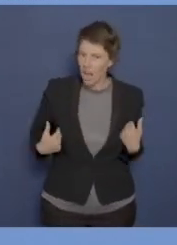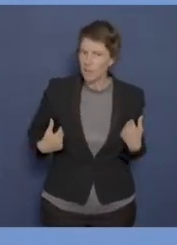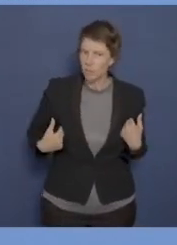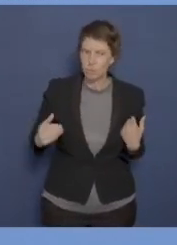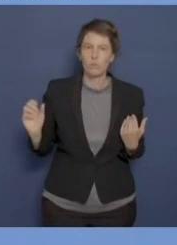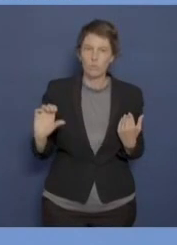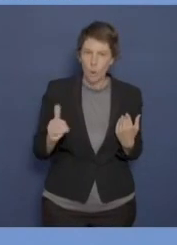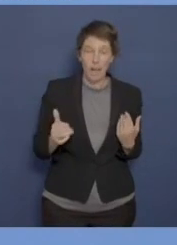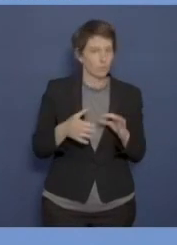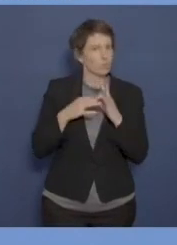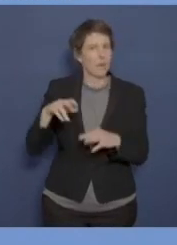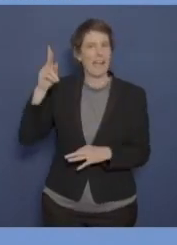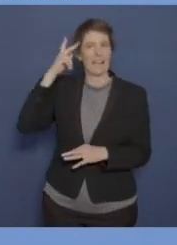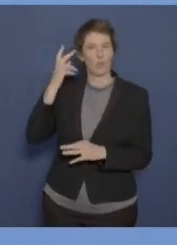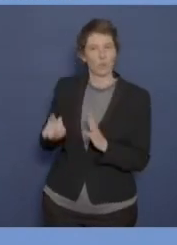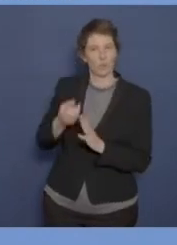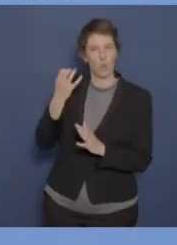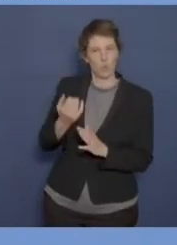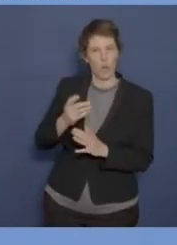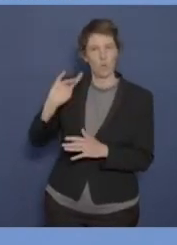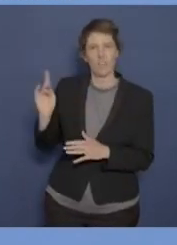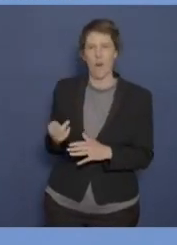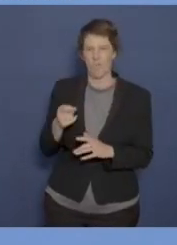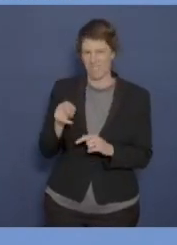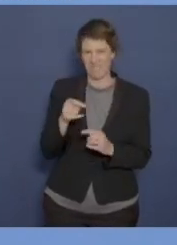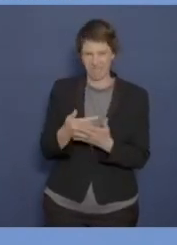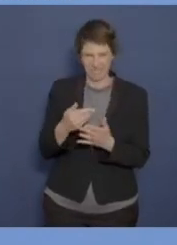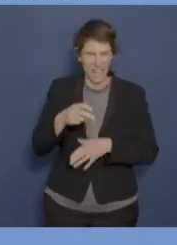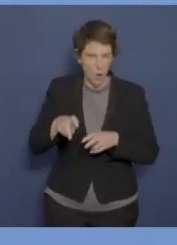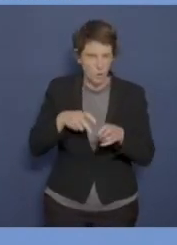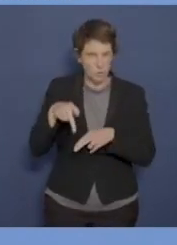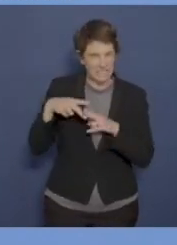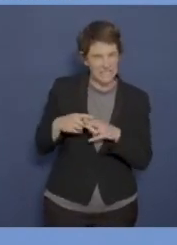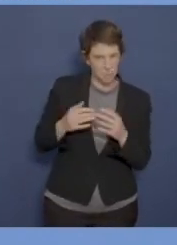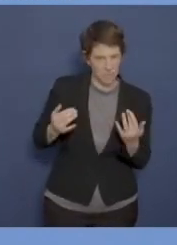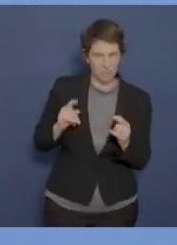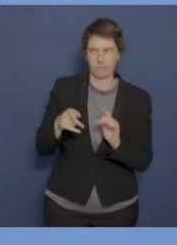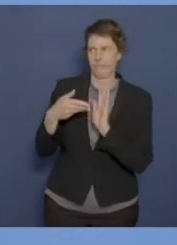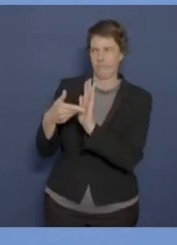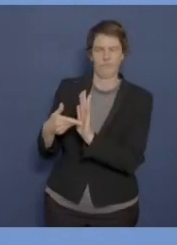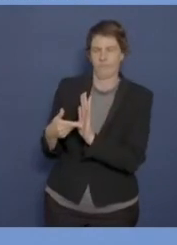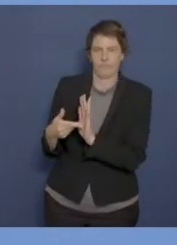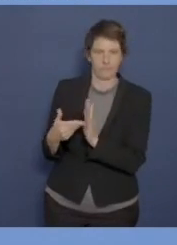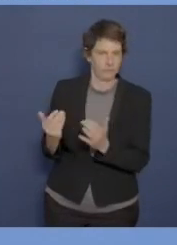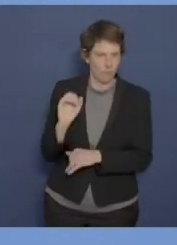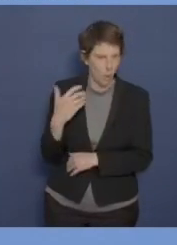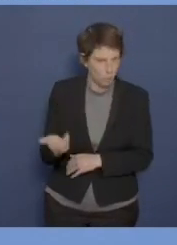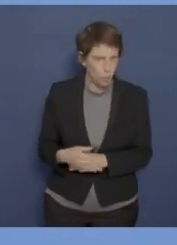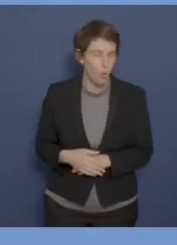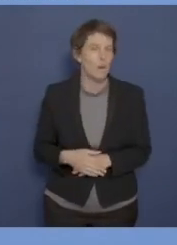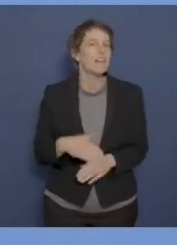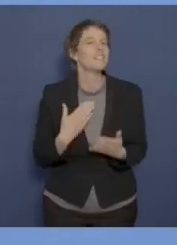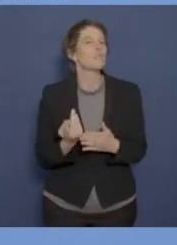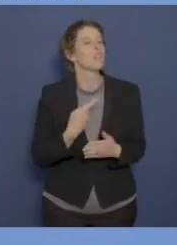zur Erinnerungskultur und unser Wenden gegen eine Instrumentalisierung hier dargestellt. Und ich glaube, das ist der Grundsatz, mit dem